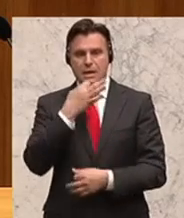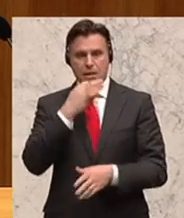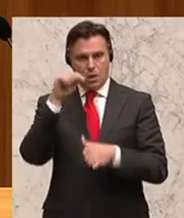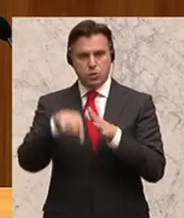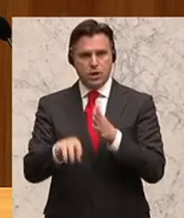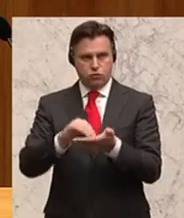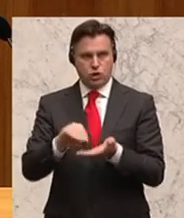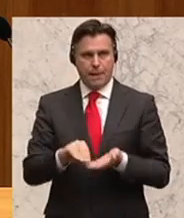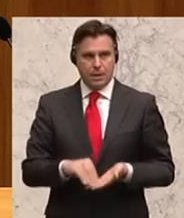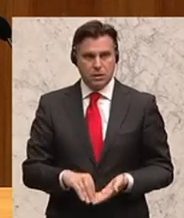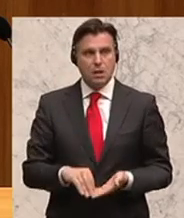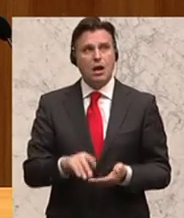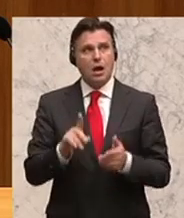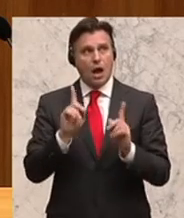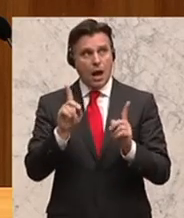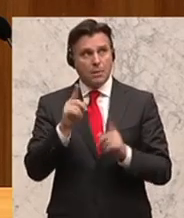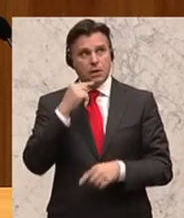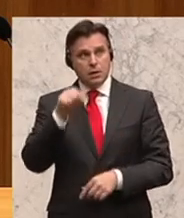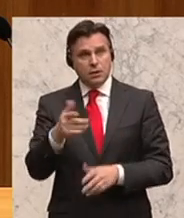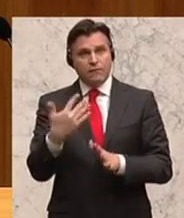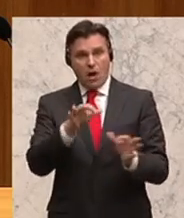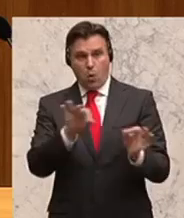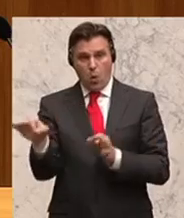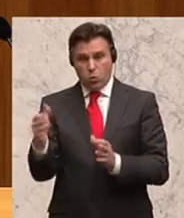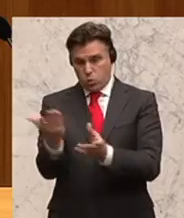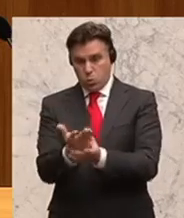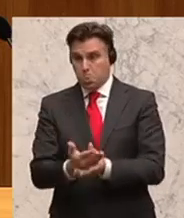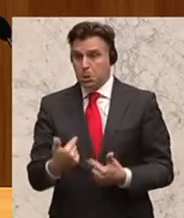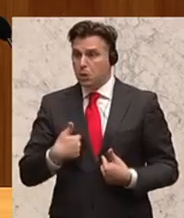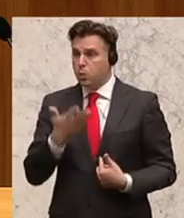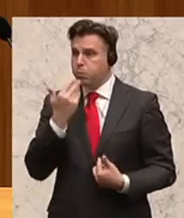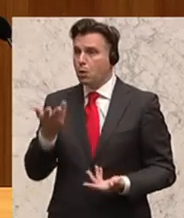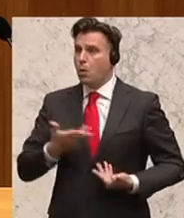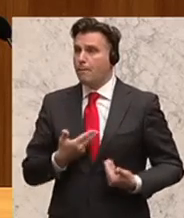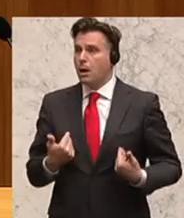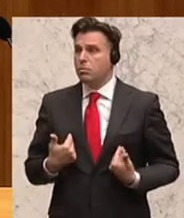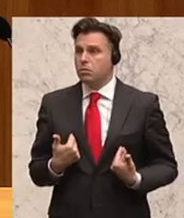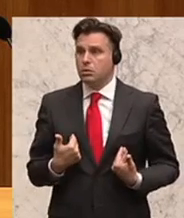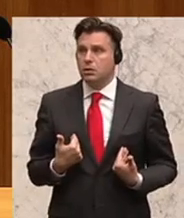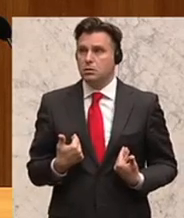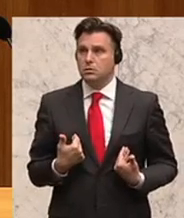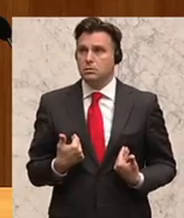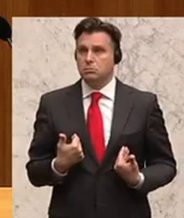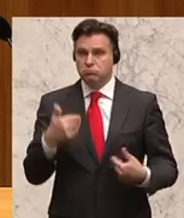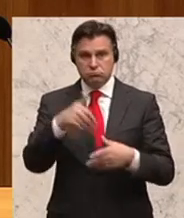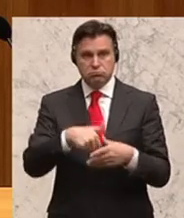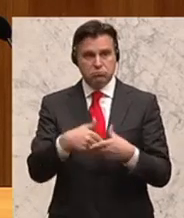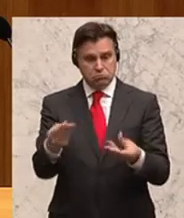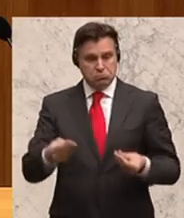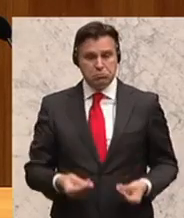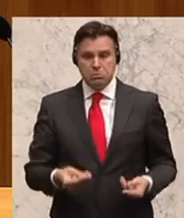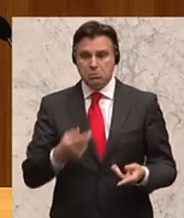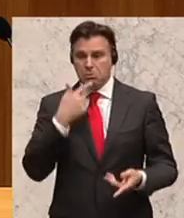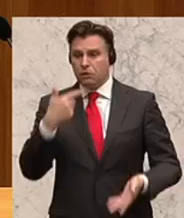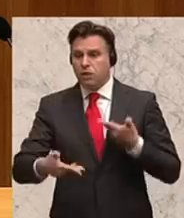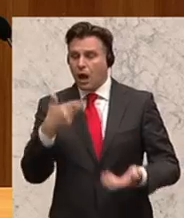Aber das Problem dabei ist, diese Verordnungen liegen uns nicht vor. Sie sind zum großen Teil auch noch gar